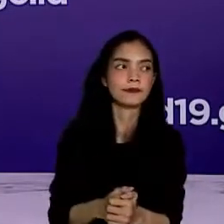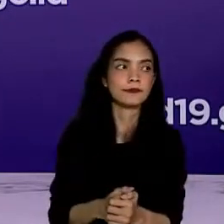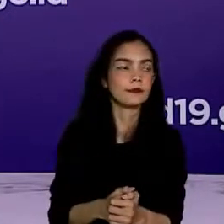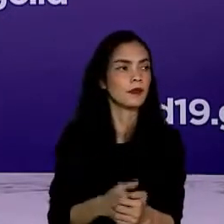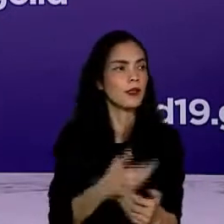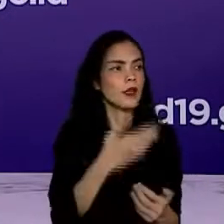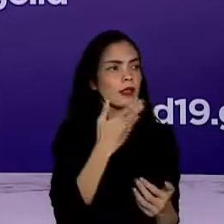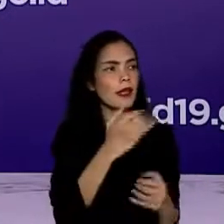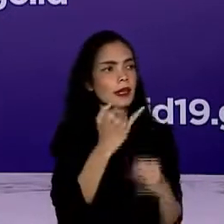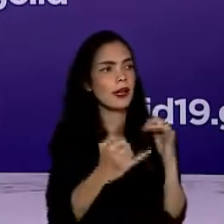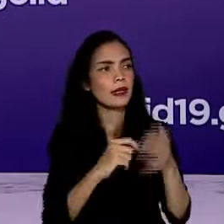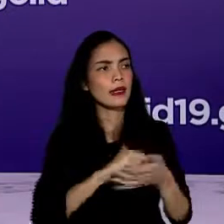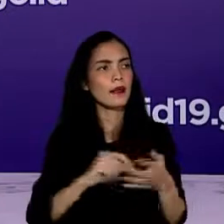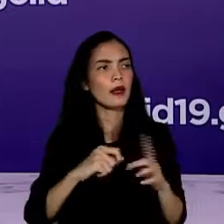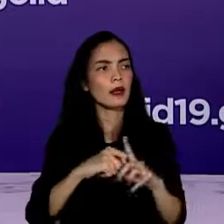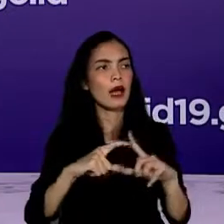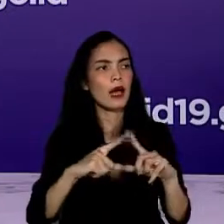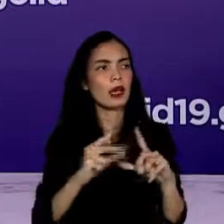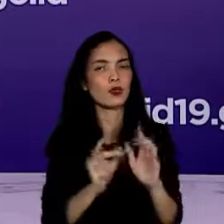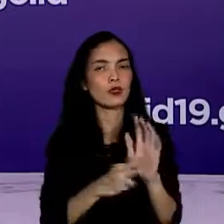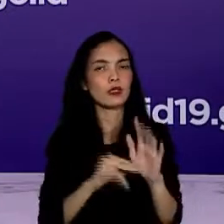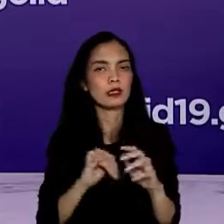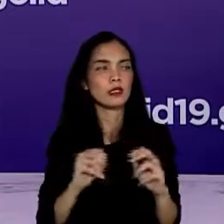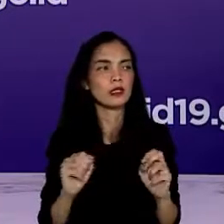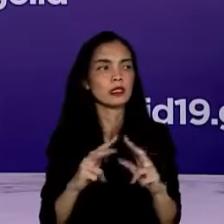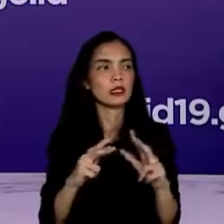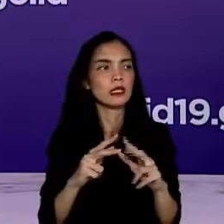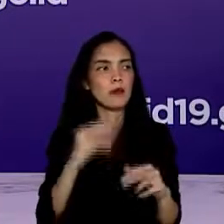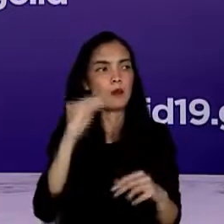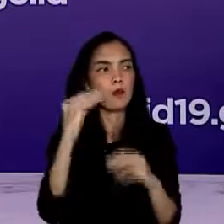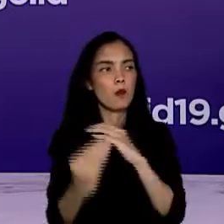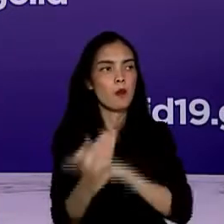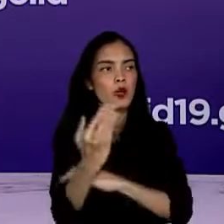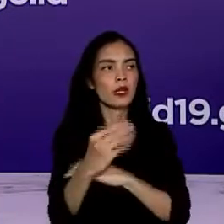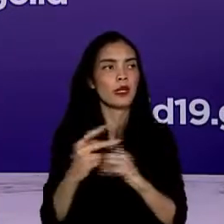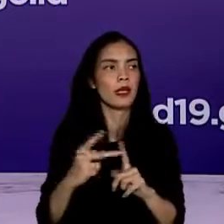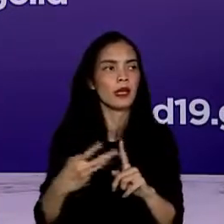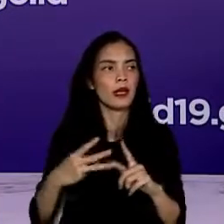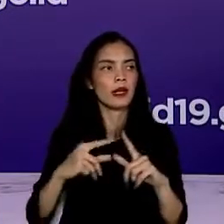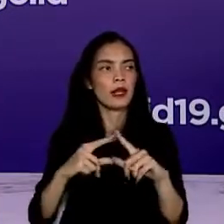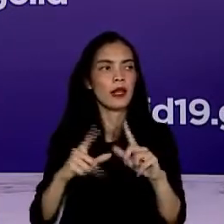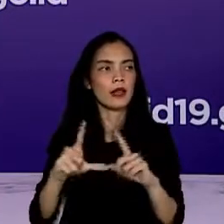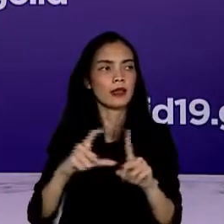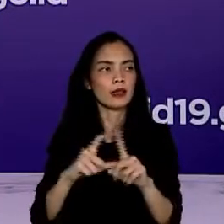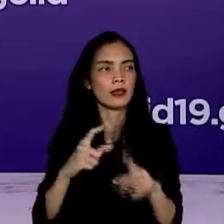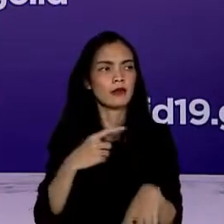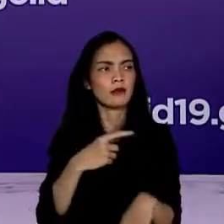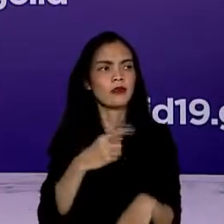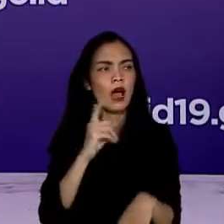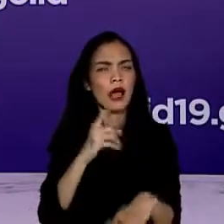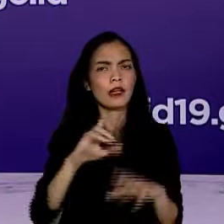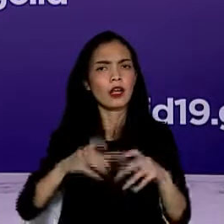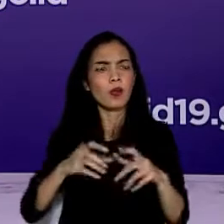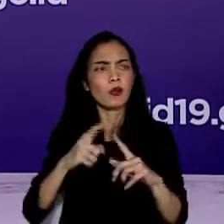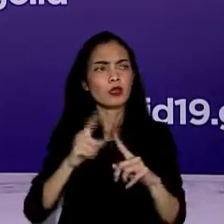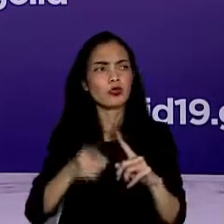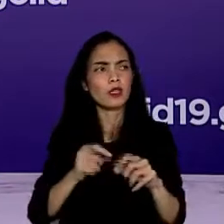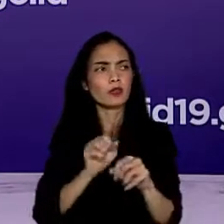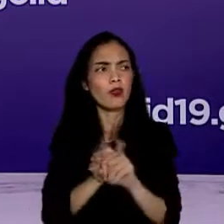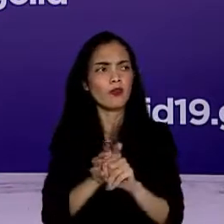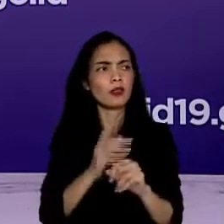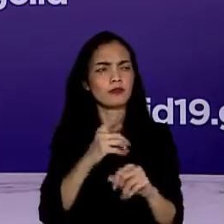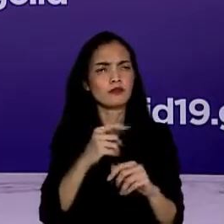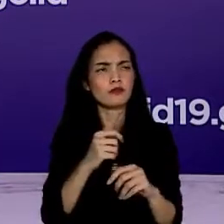Pertanyaan terakhir dari Karuni Sydney Morning Herald, izin Prof ada yang menyarankan untuk Satgas COVID-19 juga menyampaikan data